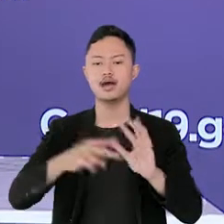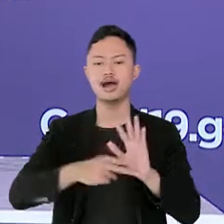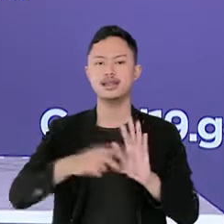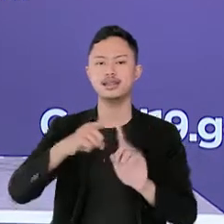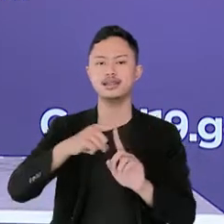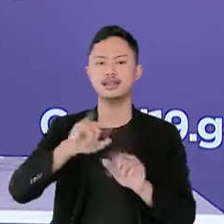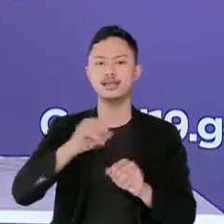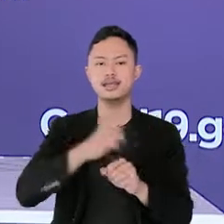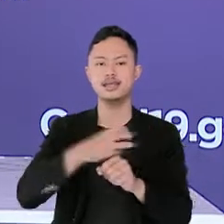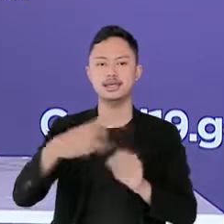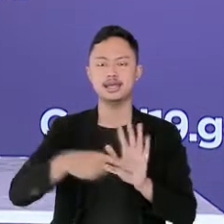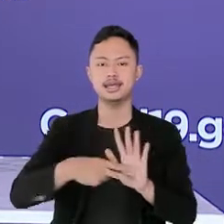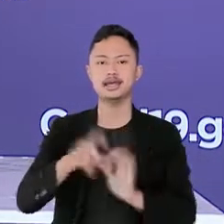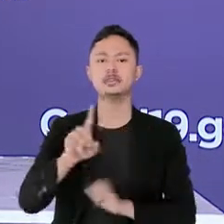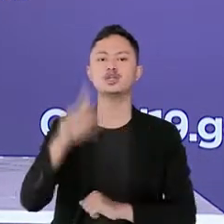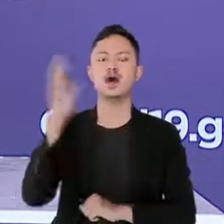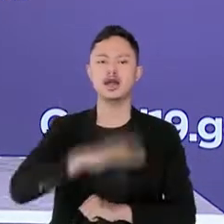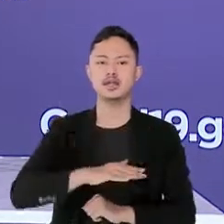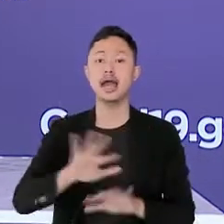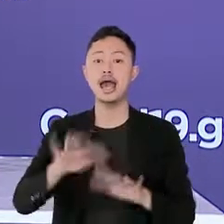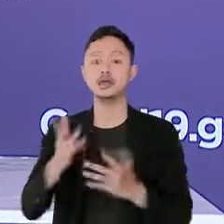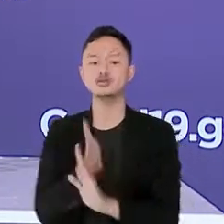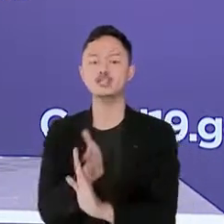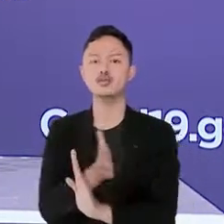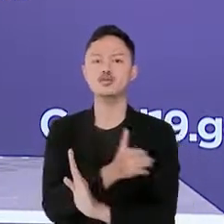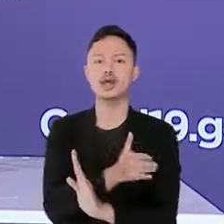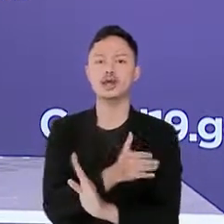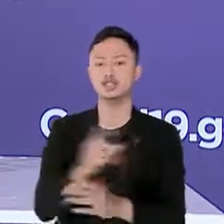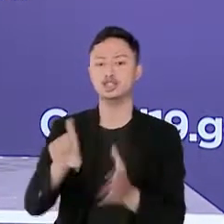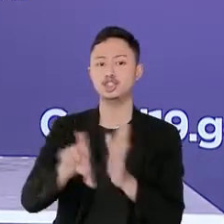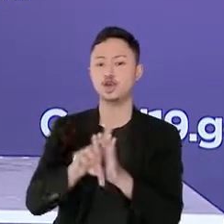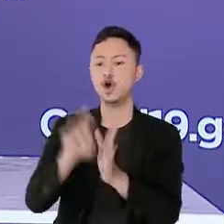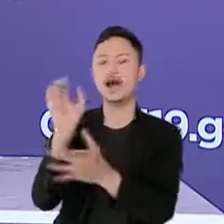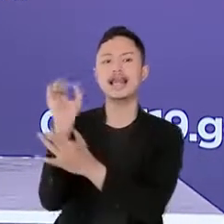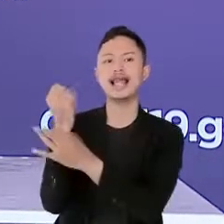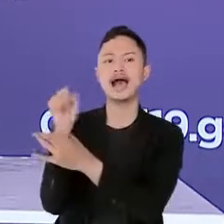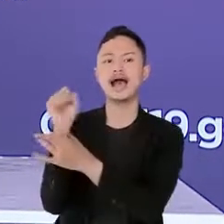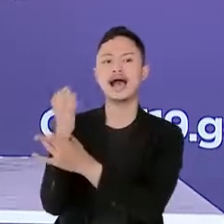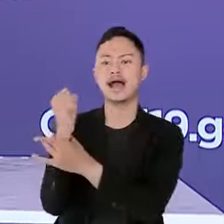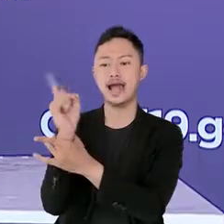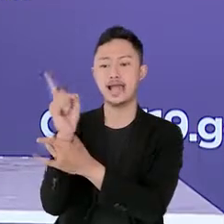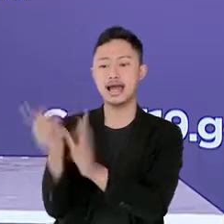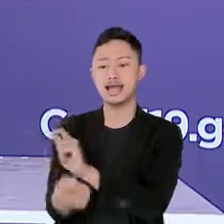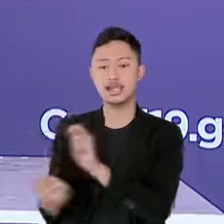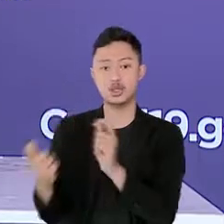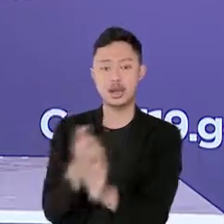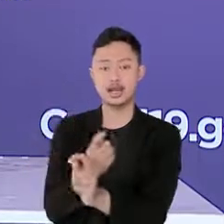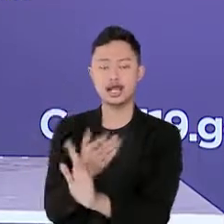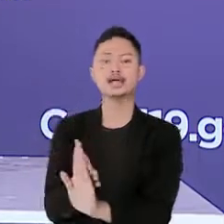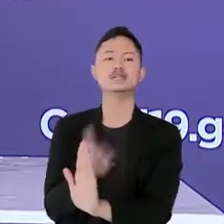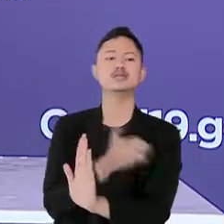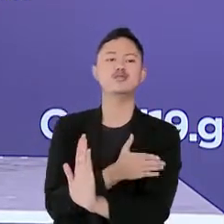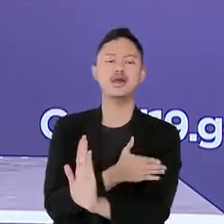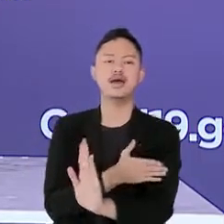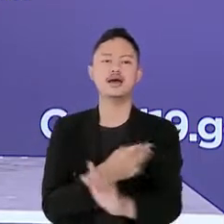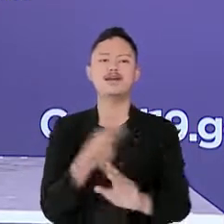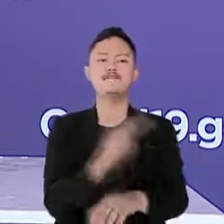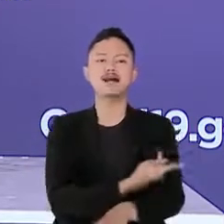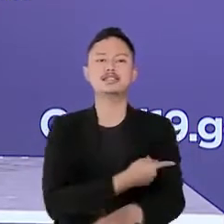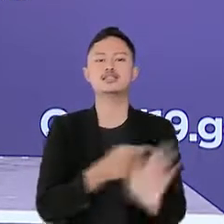jam dan bukti telah divaksin saat proses penukaran gelang 1-3 hari sebelum hari H